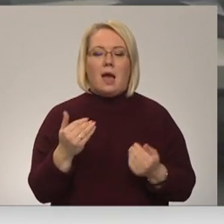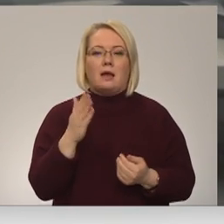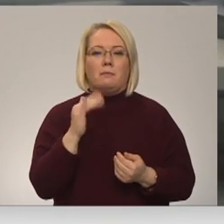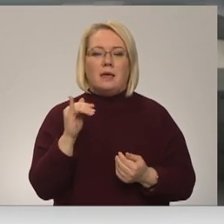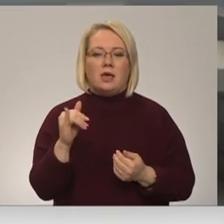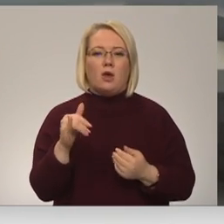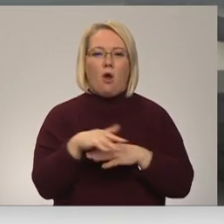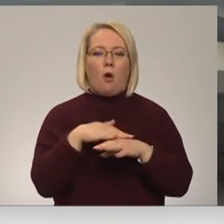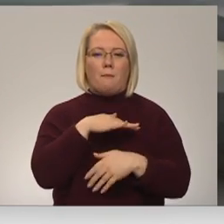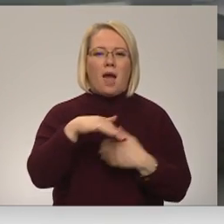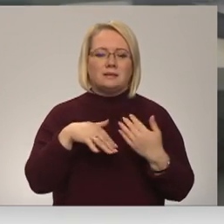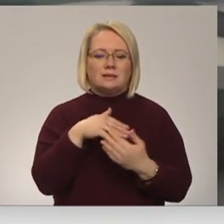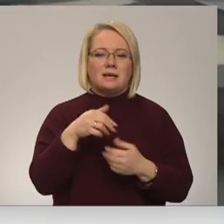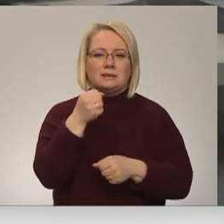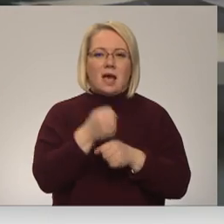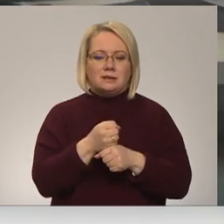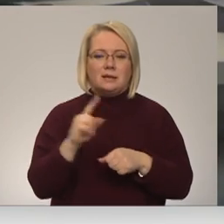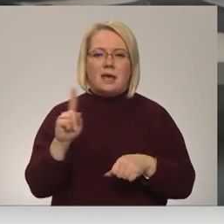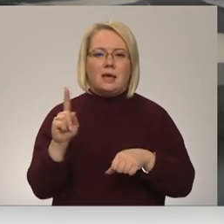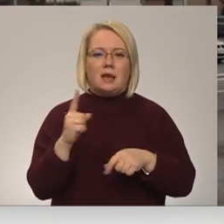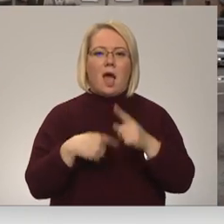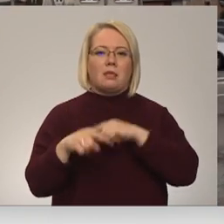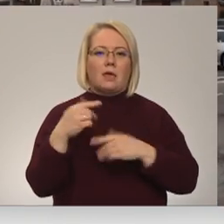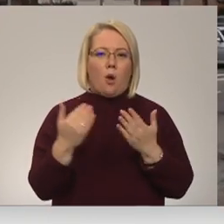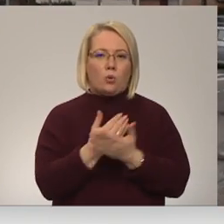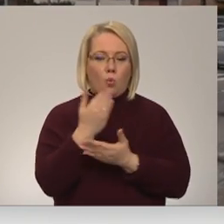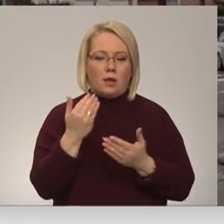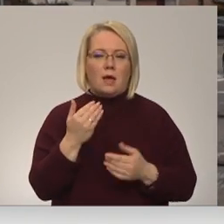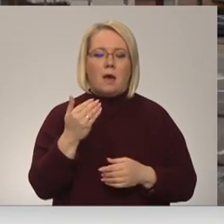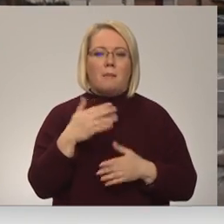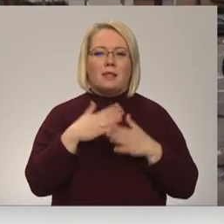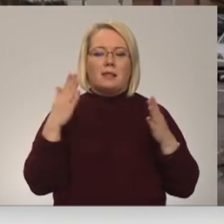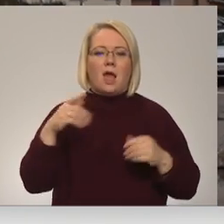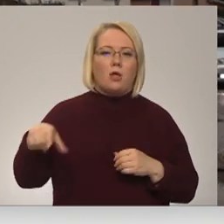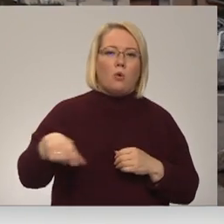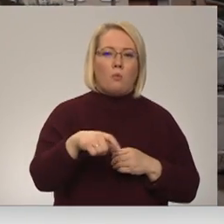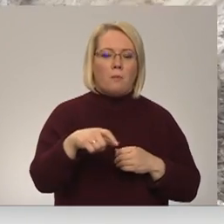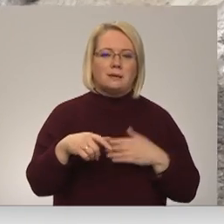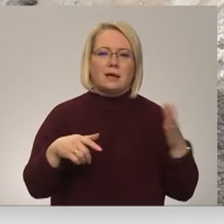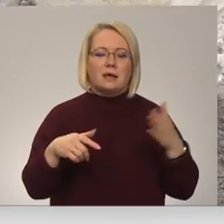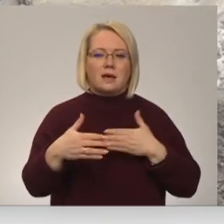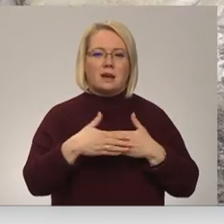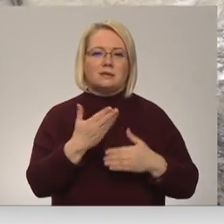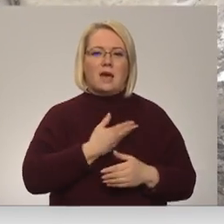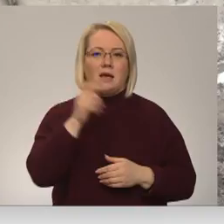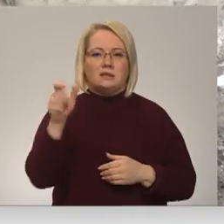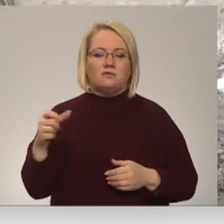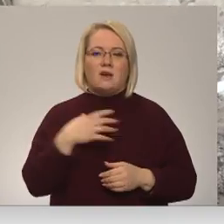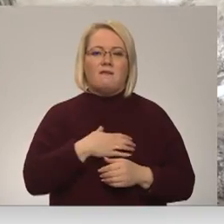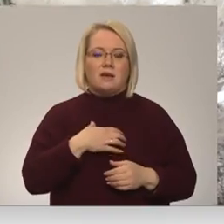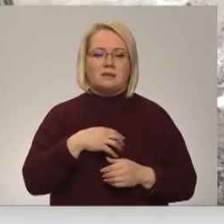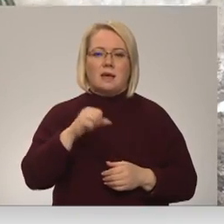koģenerācijas stacijas darbība ir pilnībā atjaunota, taču lielupas krēsijā krastā dzīvojošajiem nācās pacies